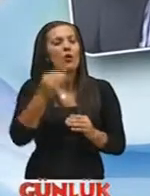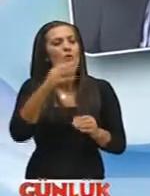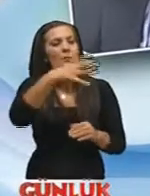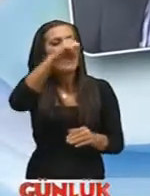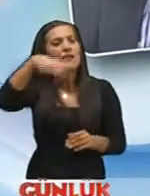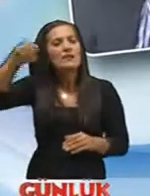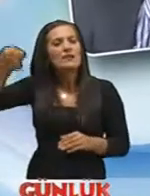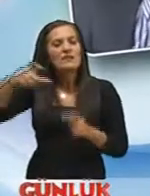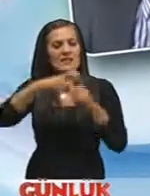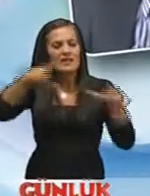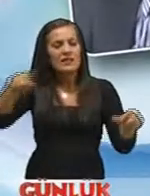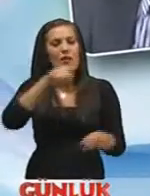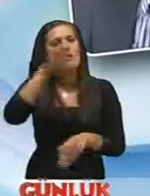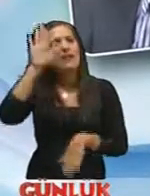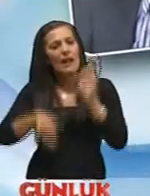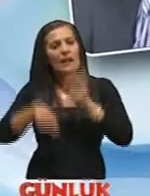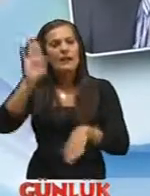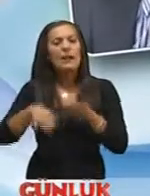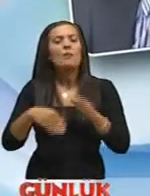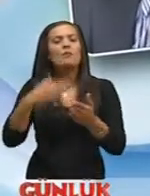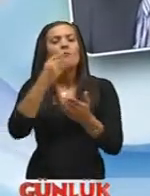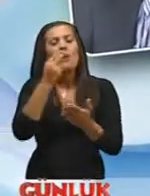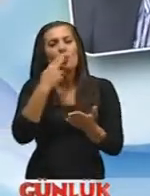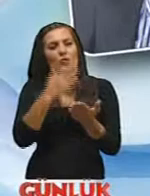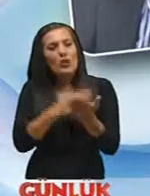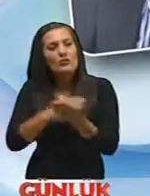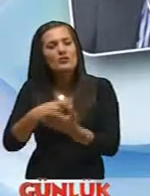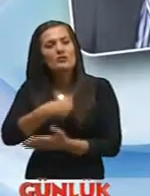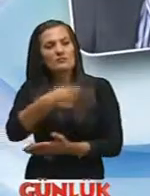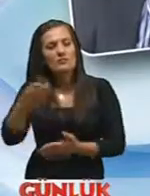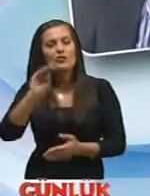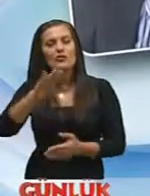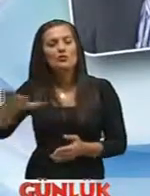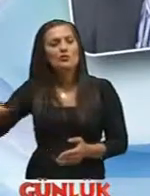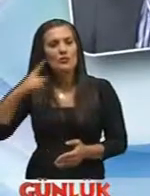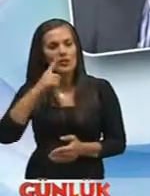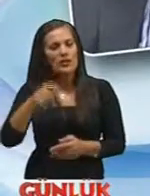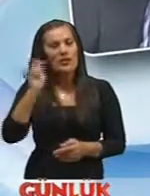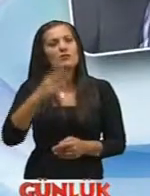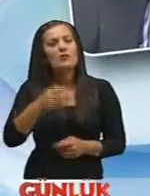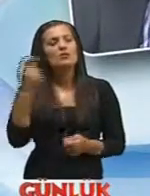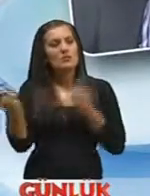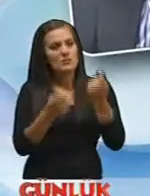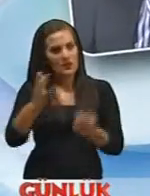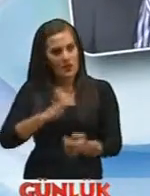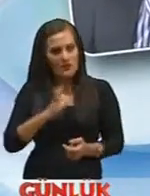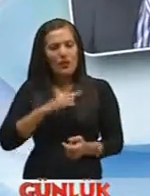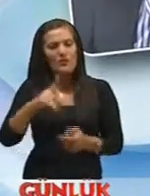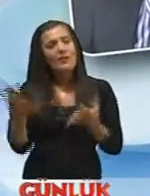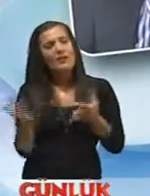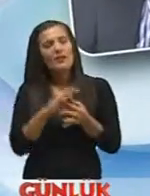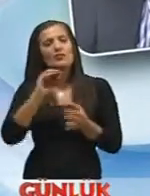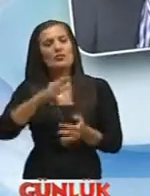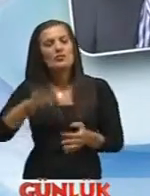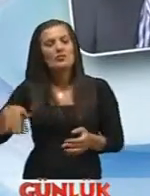standlar açtık orada tanıtım amacıyla broşürlerimizi dağıtıyoruz çocuklarımıza yönelik yapmış olduğumuz çalışmalar var onlarla ilgili işte